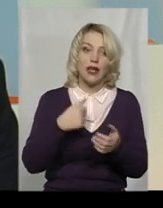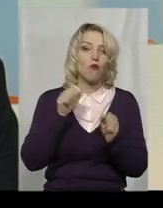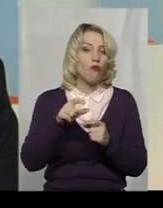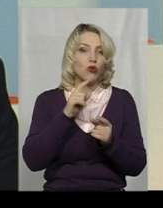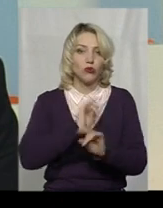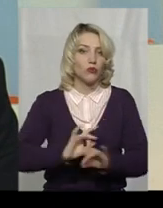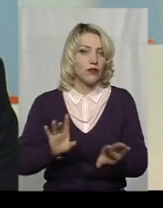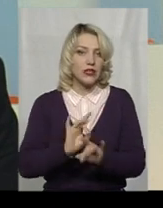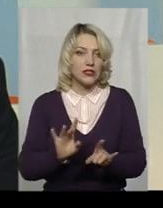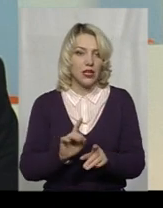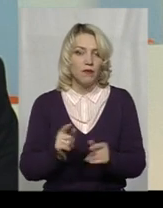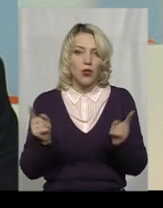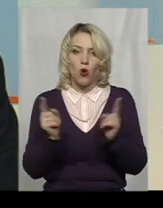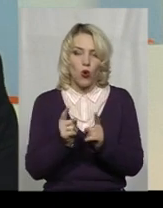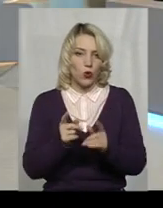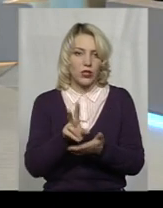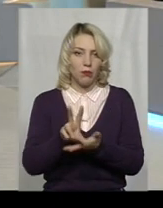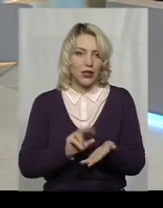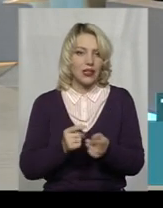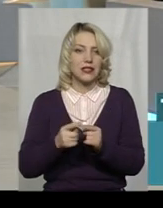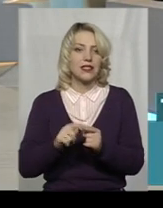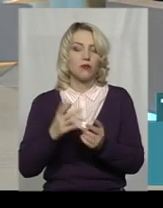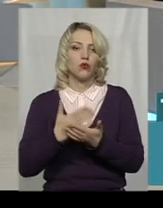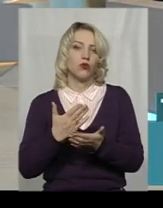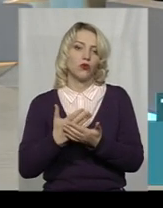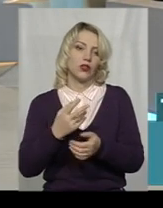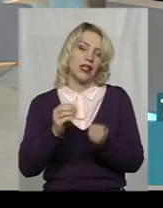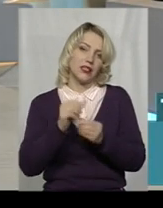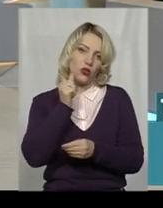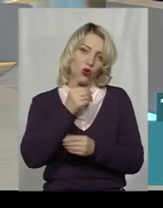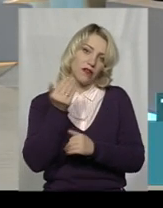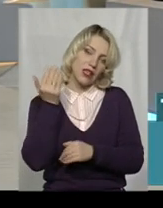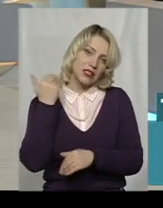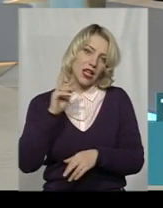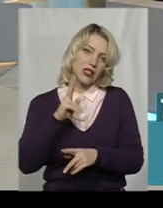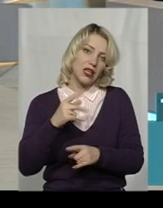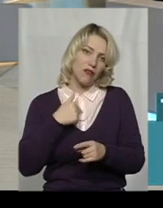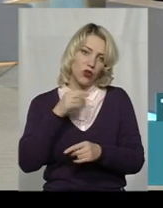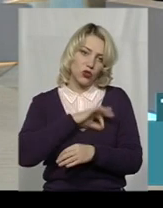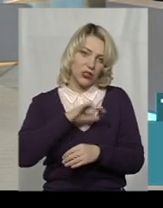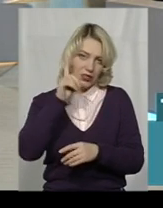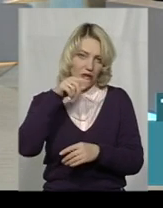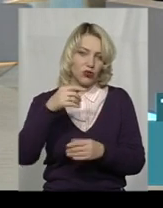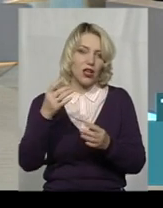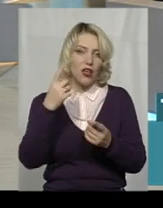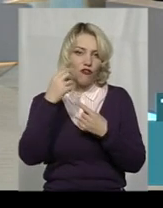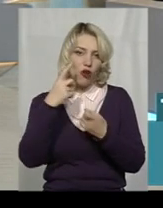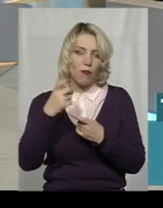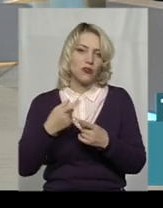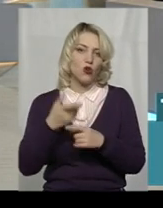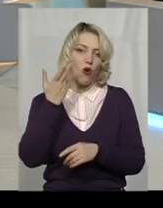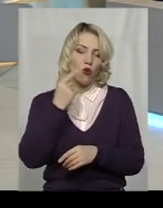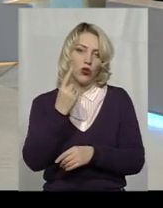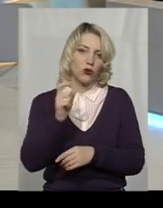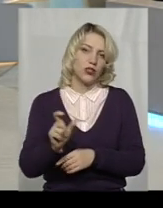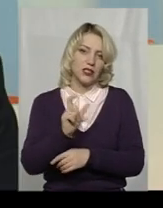короткий приклад. Це було років, напевно, 10 назад. Володію достатньо добре інформацією, коли один